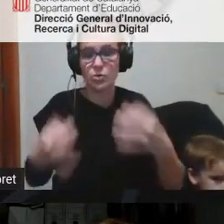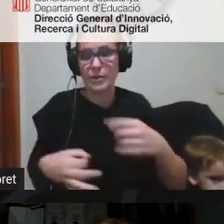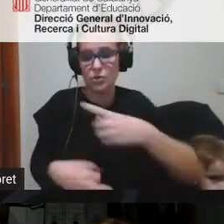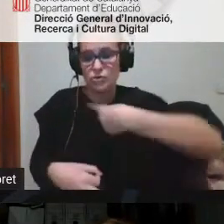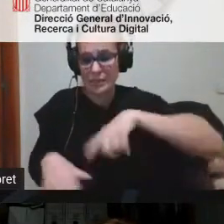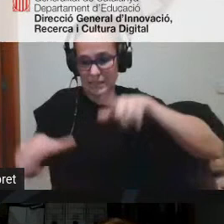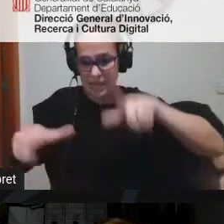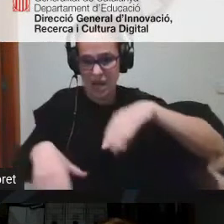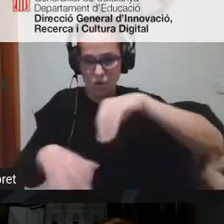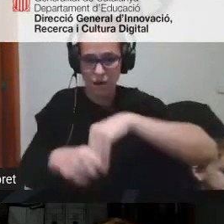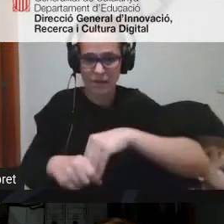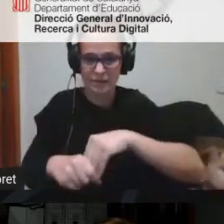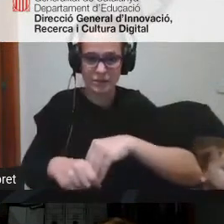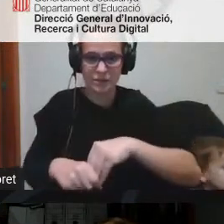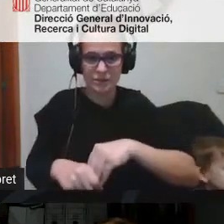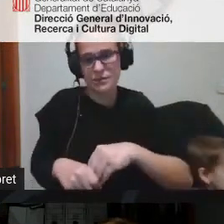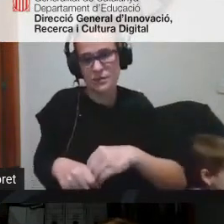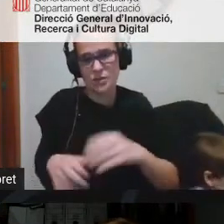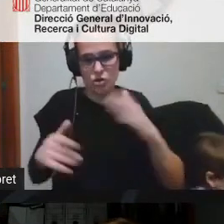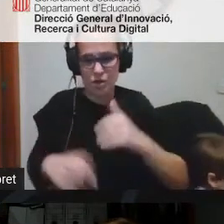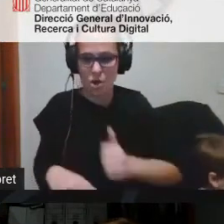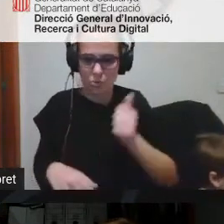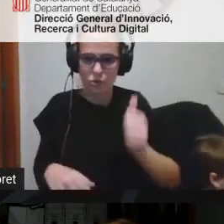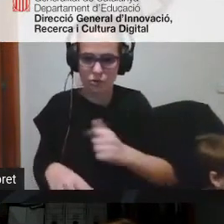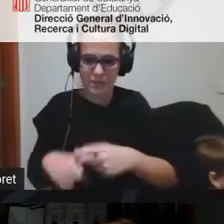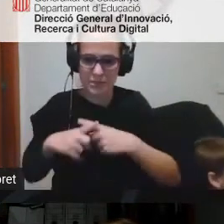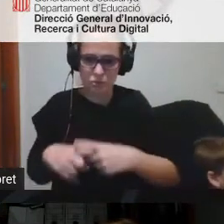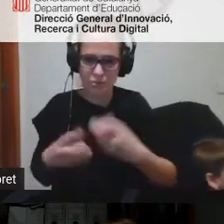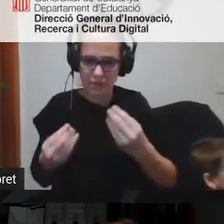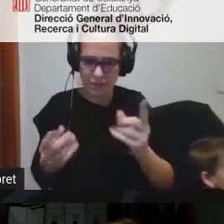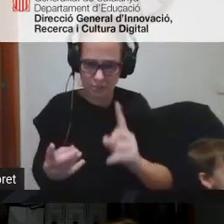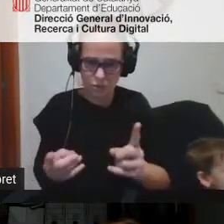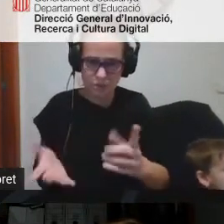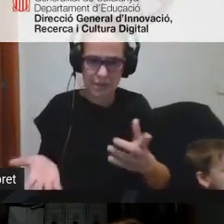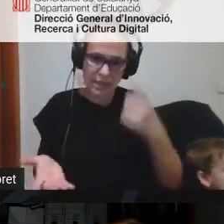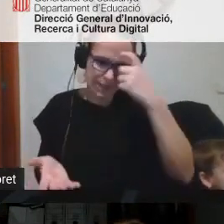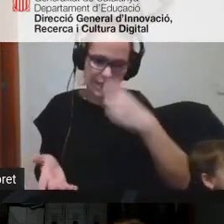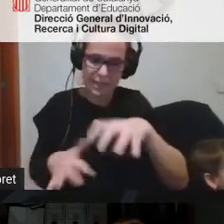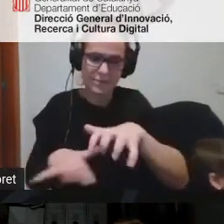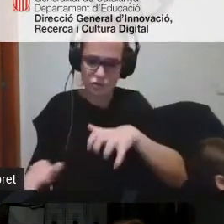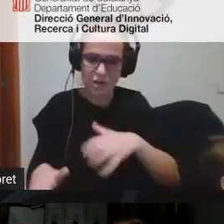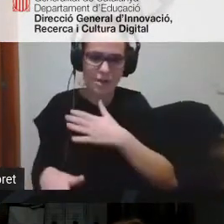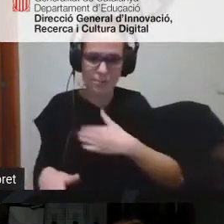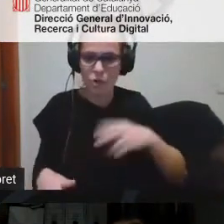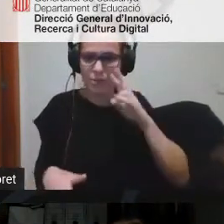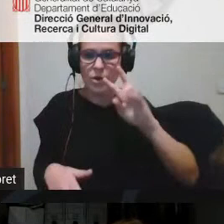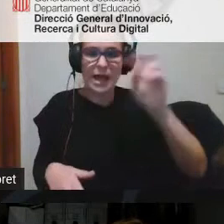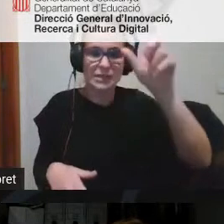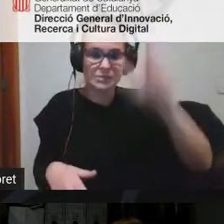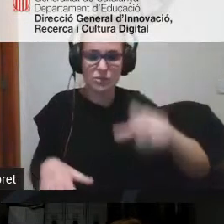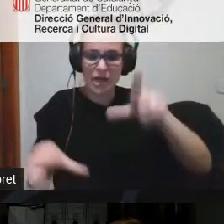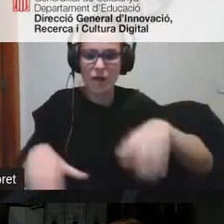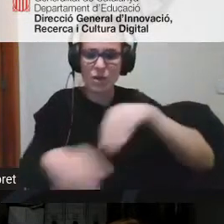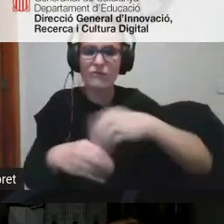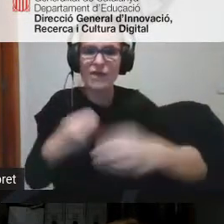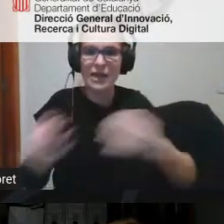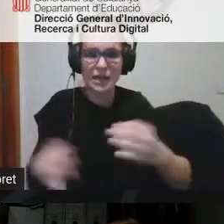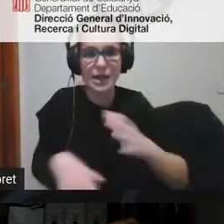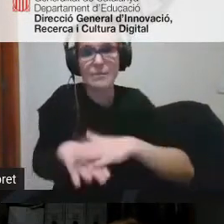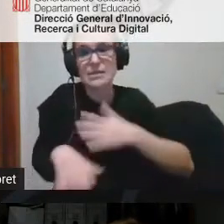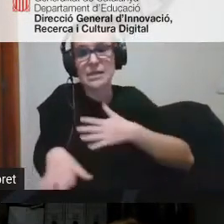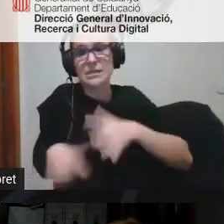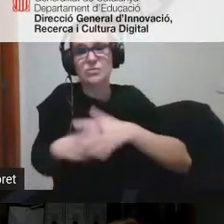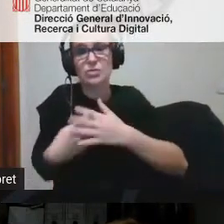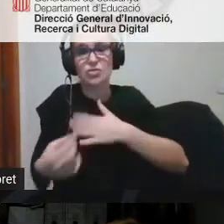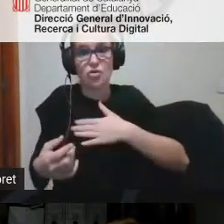nosaltres a l'aula no tenim molta oportunitat de compartir crec que la majoria de gent vol veure què fa l'alta gent a l'aula almenys en el nostre cas